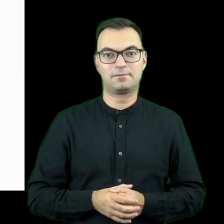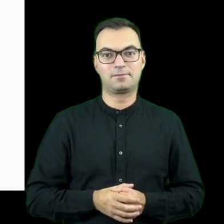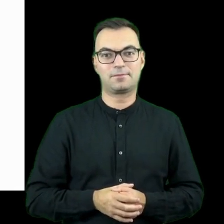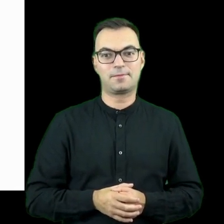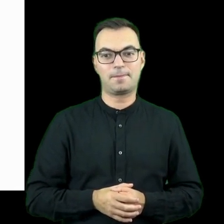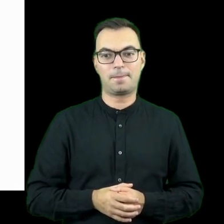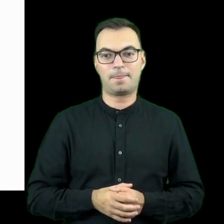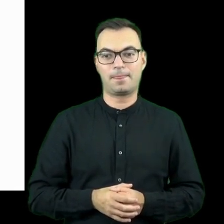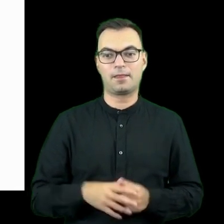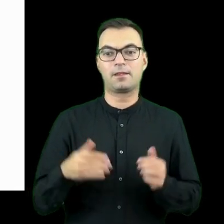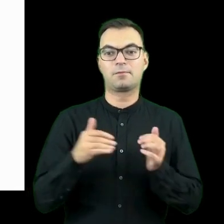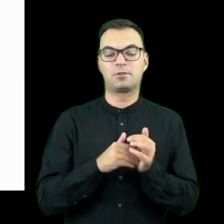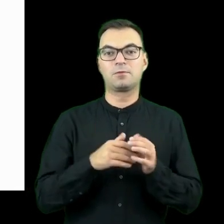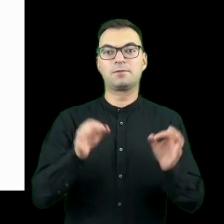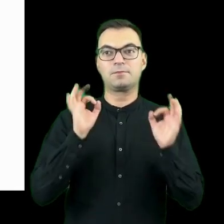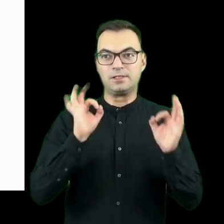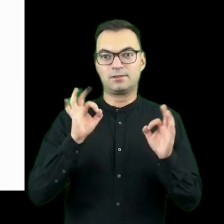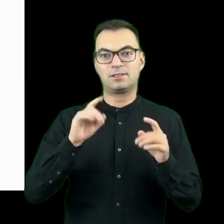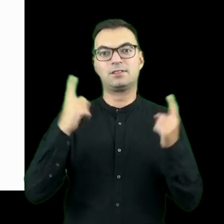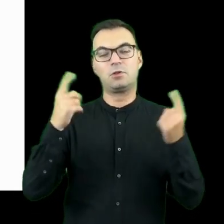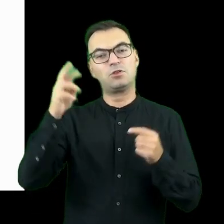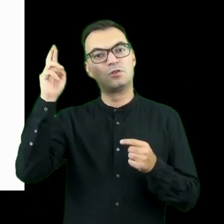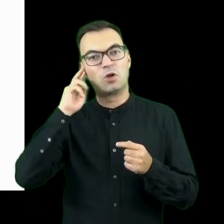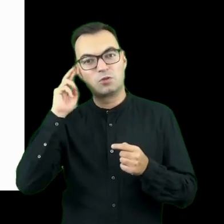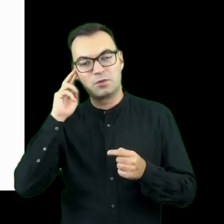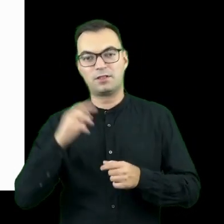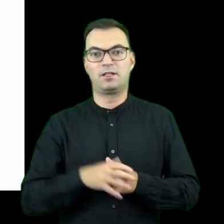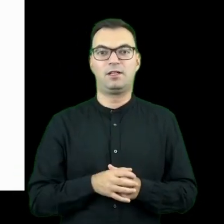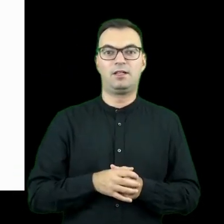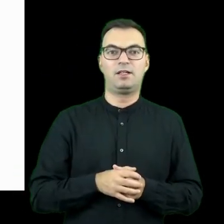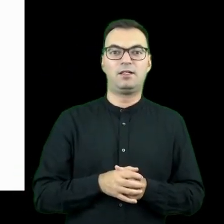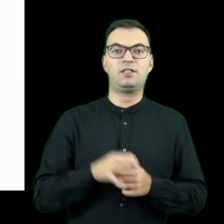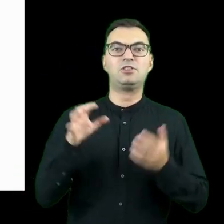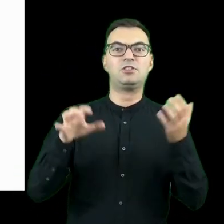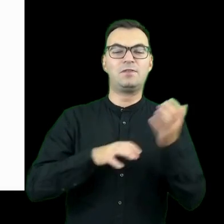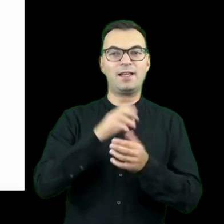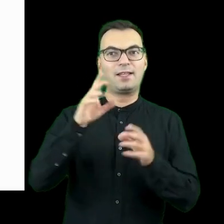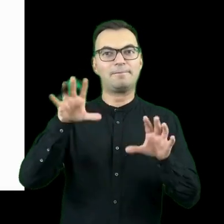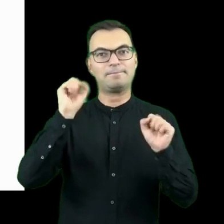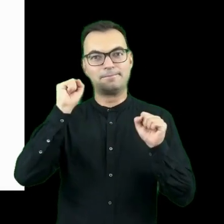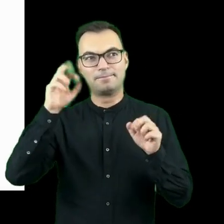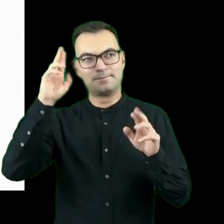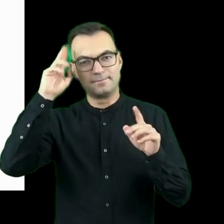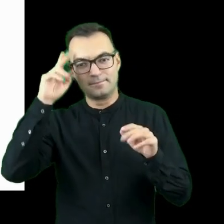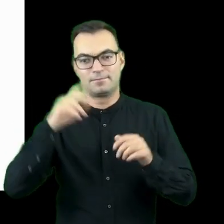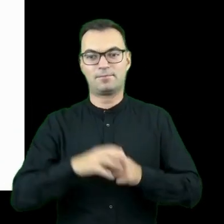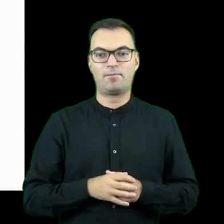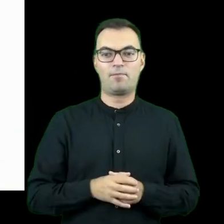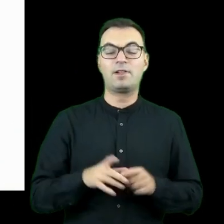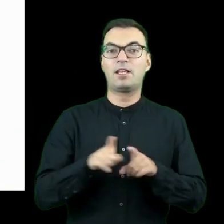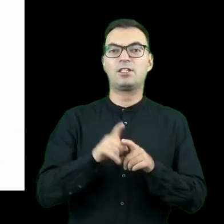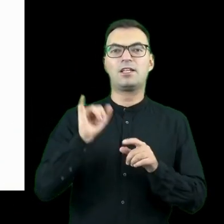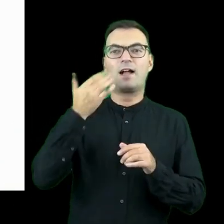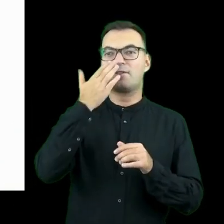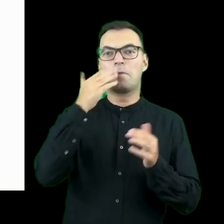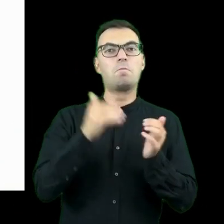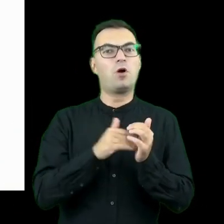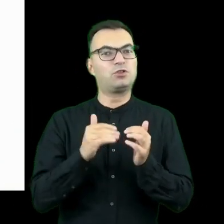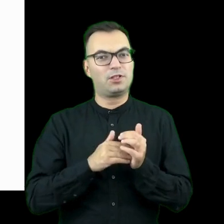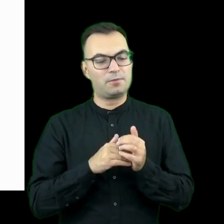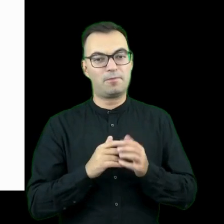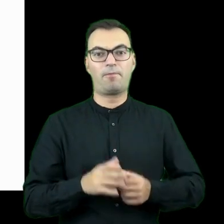I to wymaga bardzo dobrego zrozumienia sytuacji, wyczucia rzeczywistości i potrzeb, które są z tą rzeczywistością związane, a następne